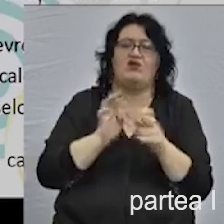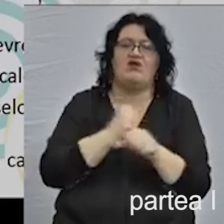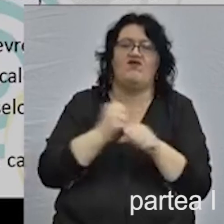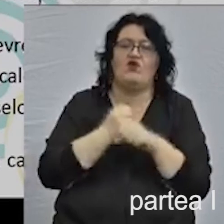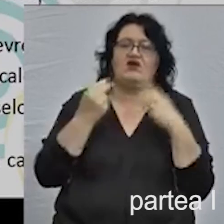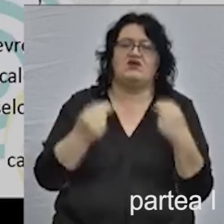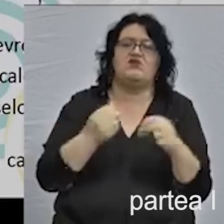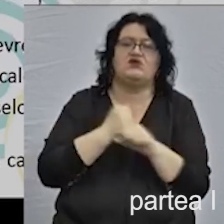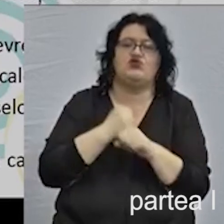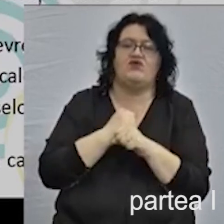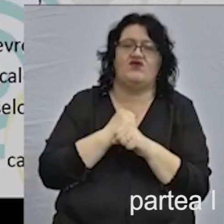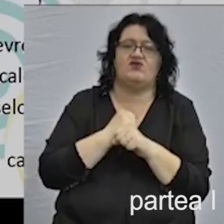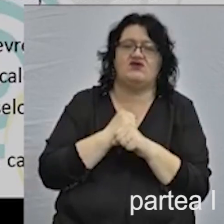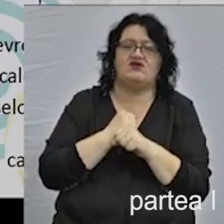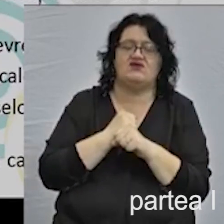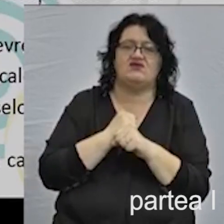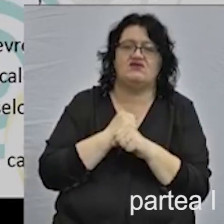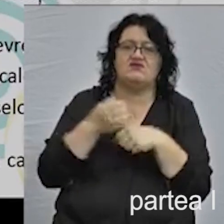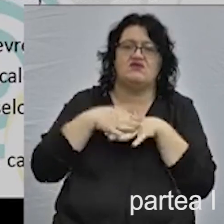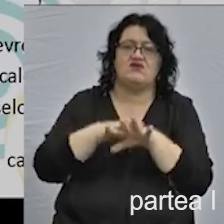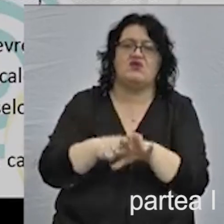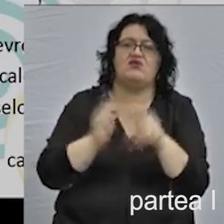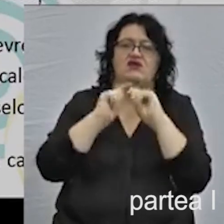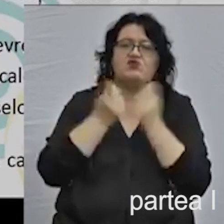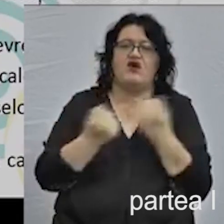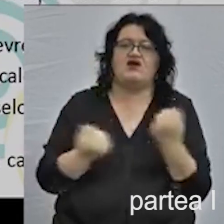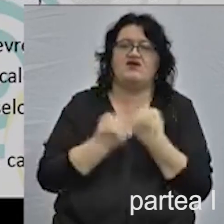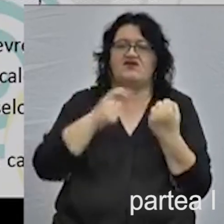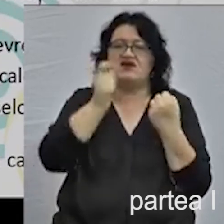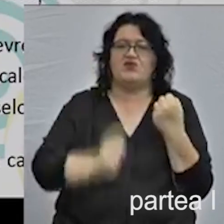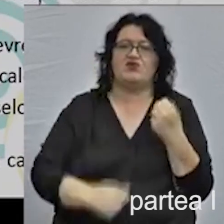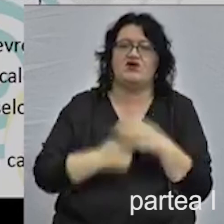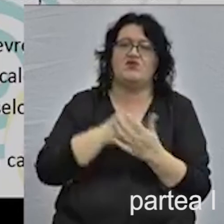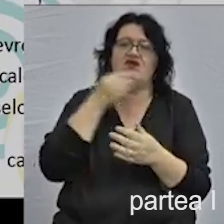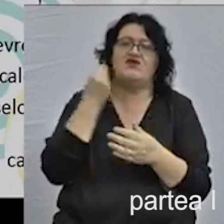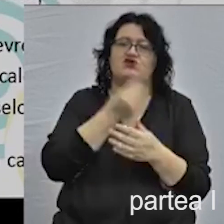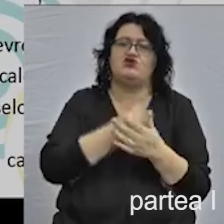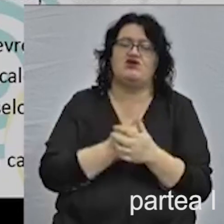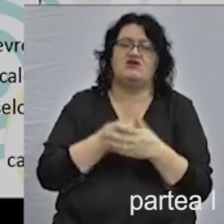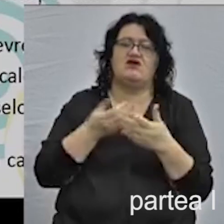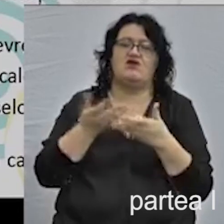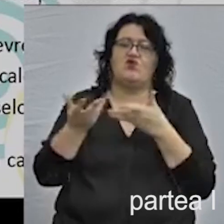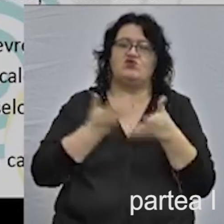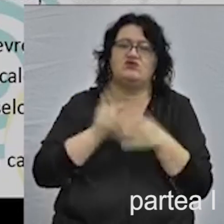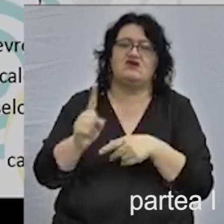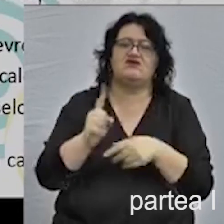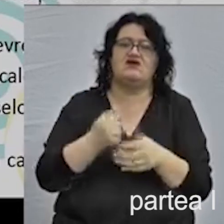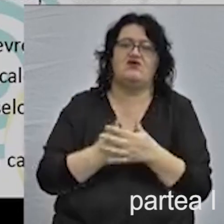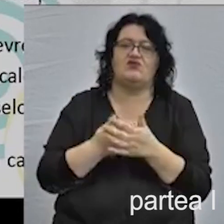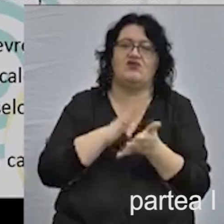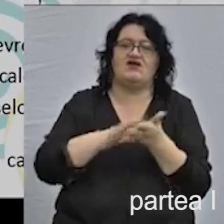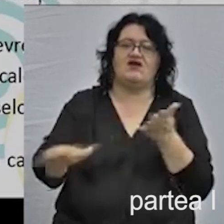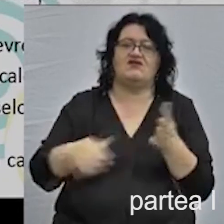bine și am implementat toate activitățile proiectului, beneficind de consultanța lor cu titlu gratuit.